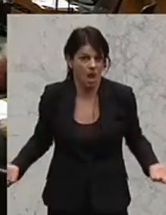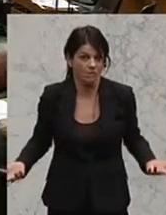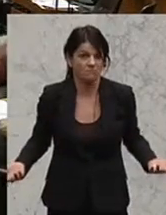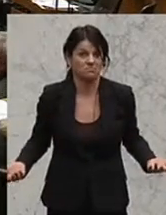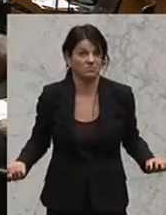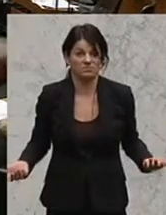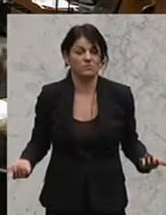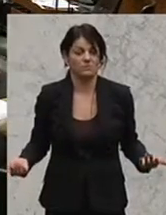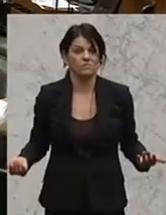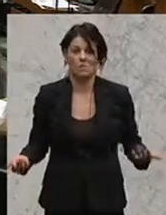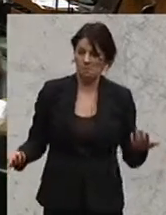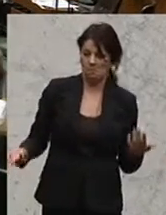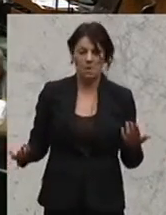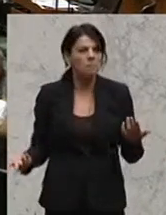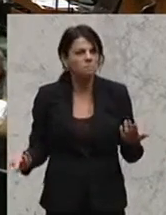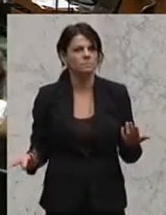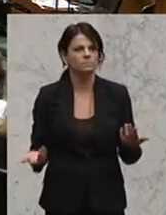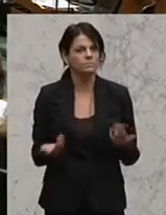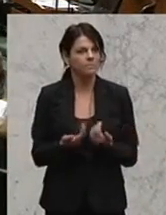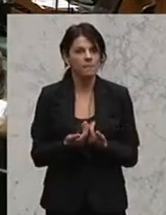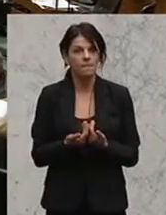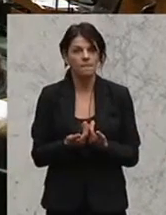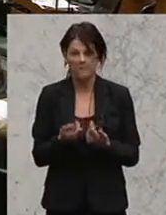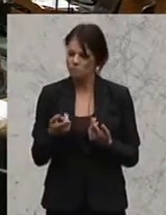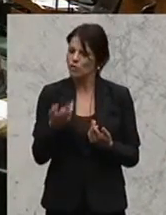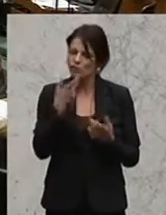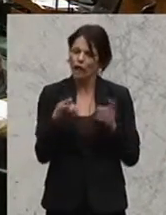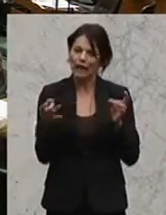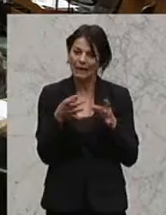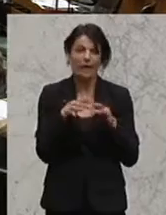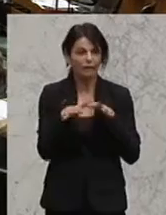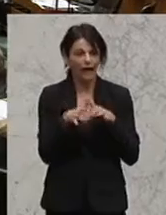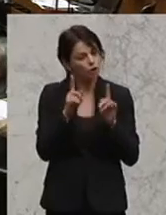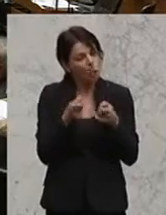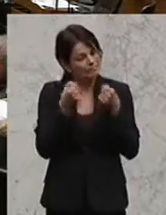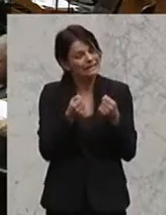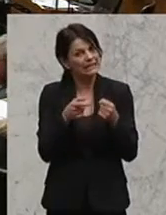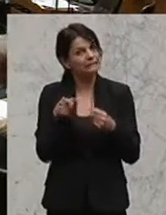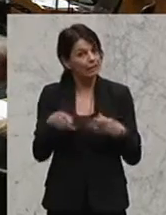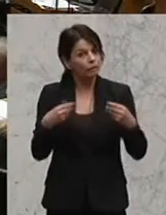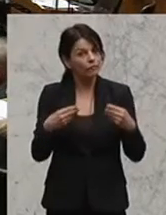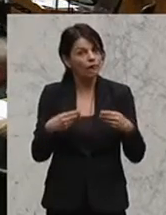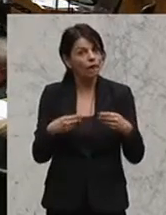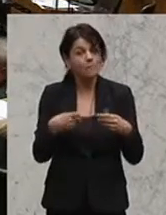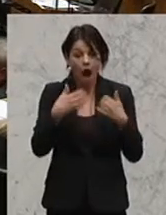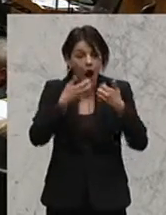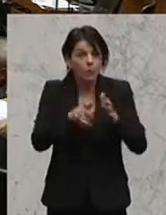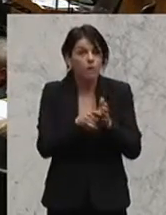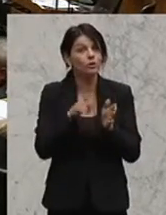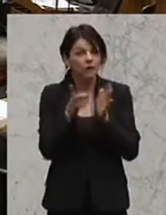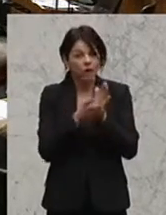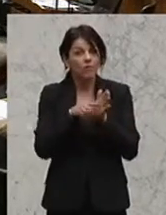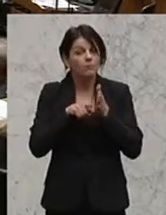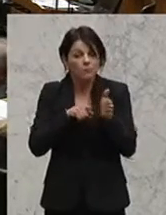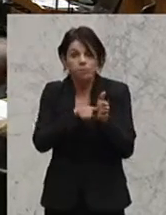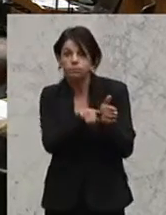im Prinzip an sich ja der E-Mail-Verkehr gesichert werden soll, wird abgesaugt und und und und. Das sind